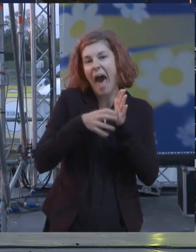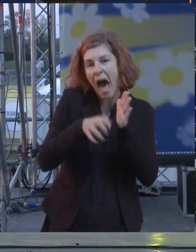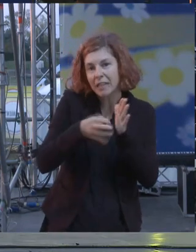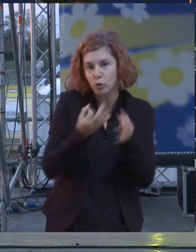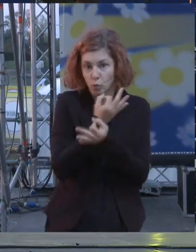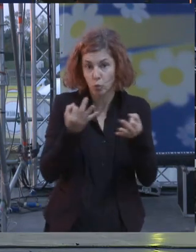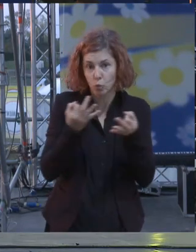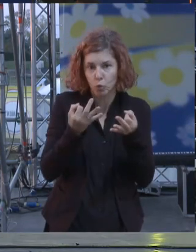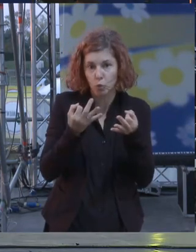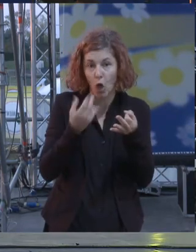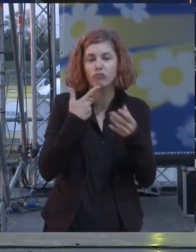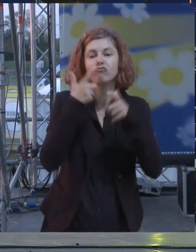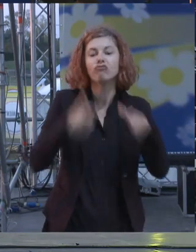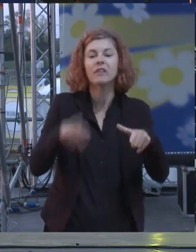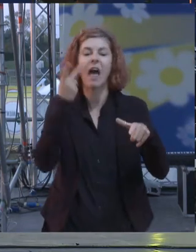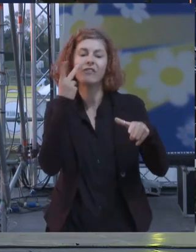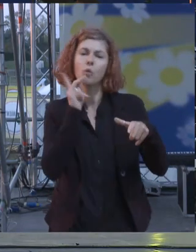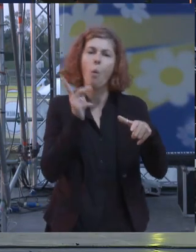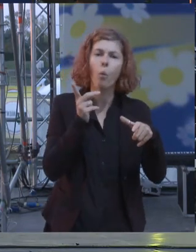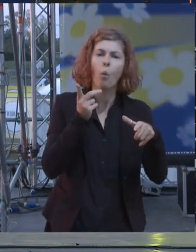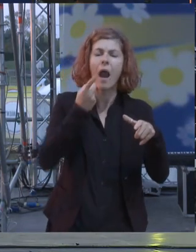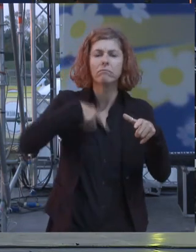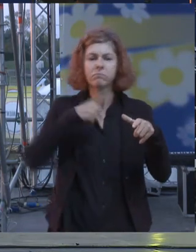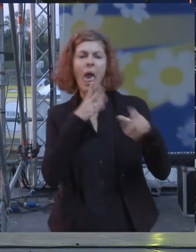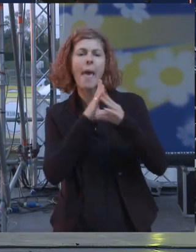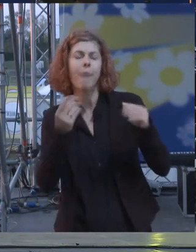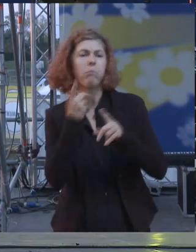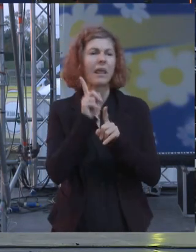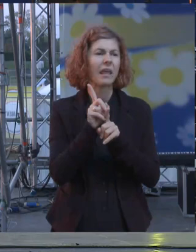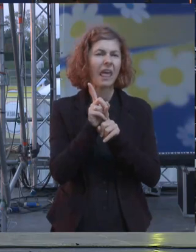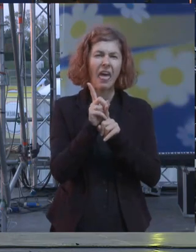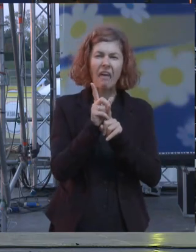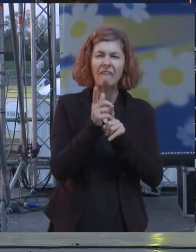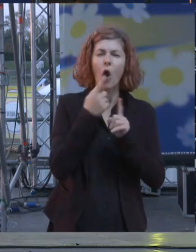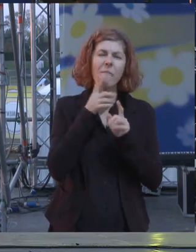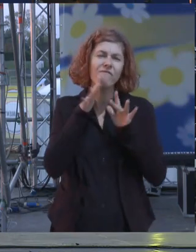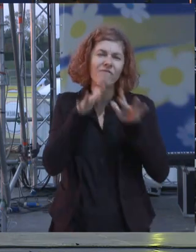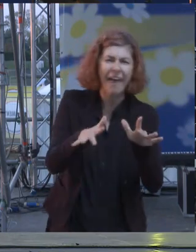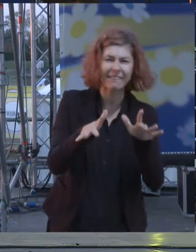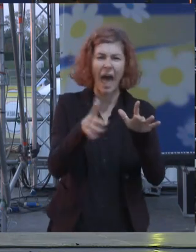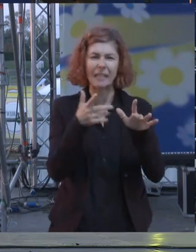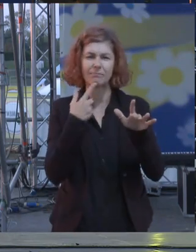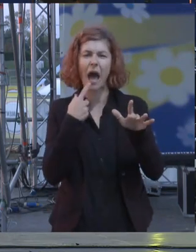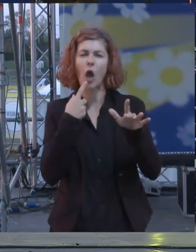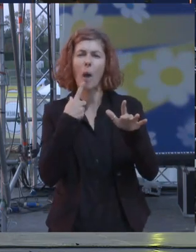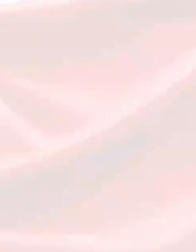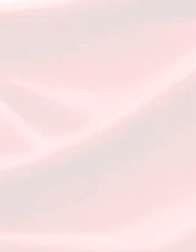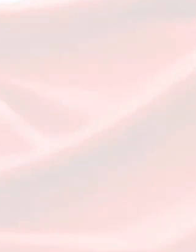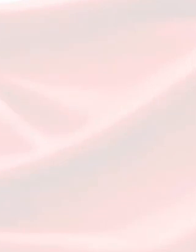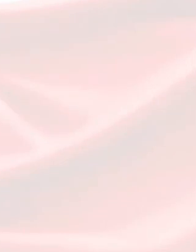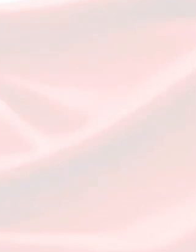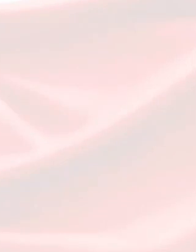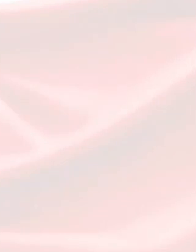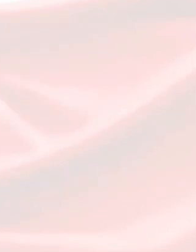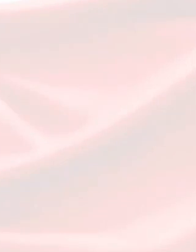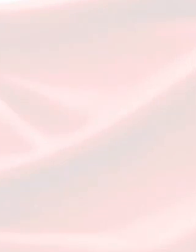nostra città ci consente di scovare quegli immobili fantasma non accatastati o accatastati in maniera scorretta le